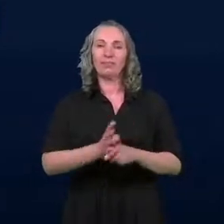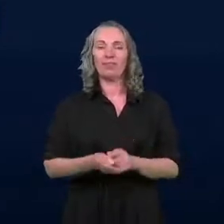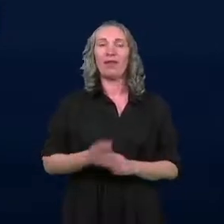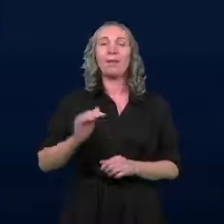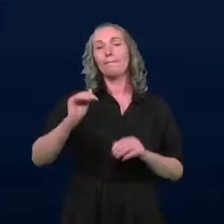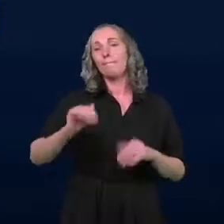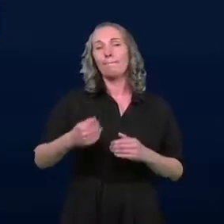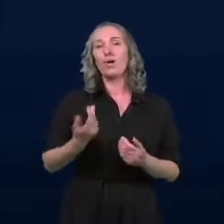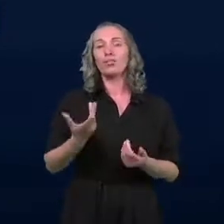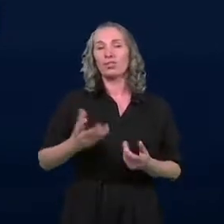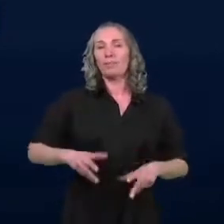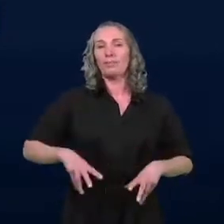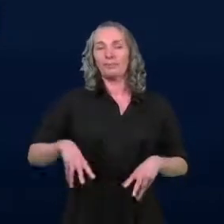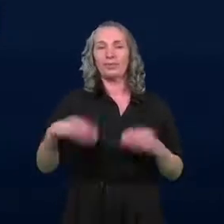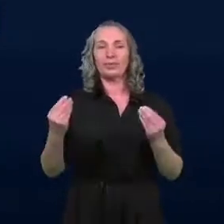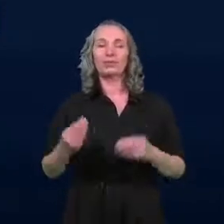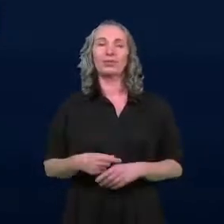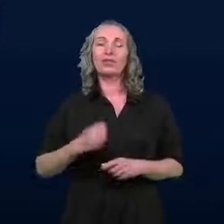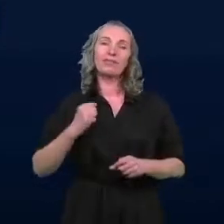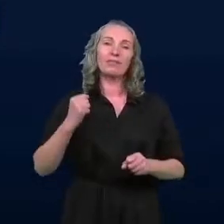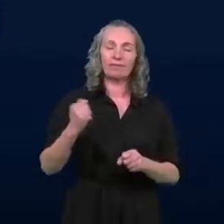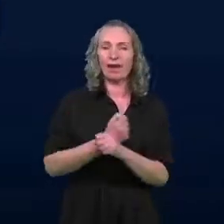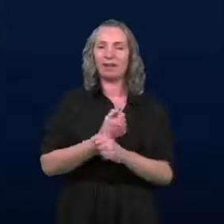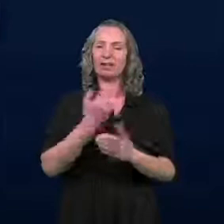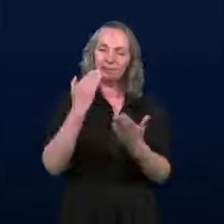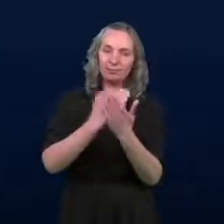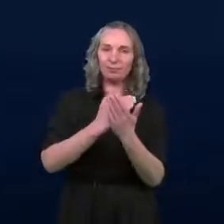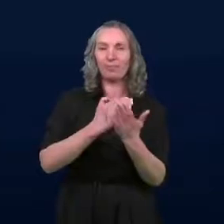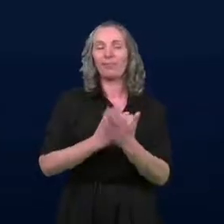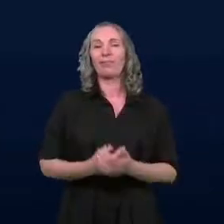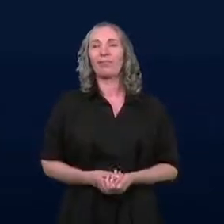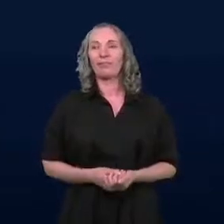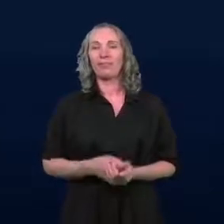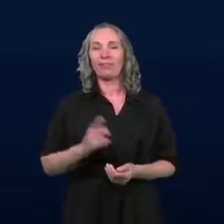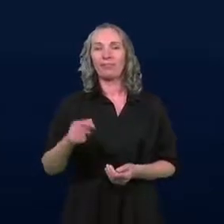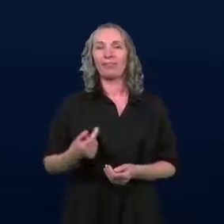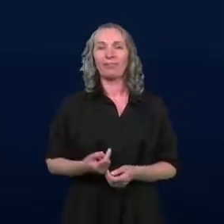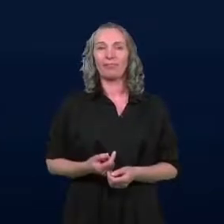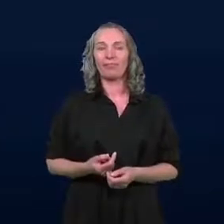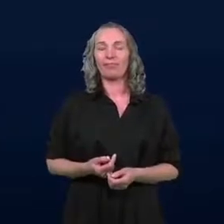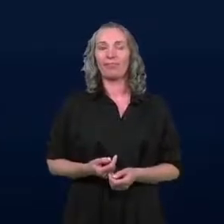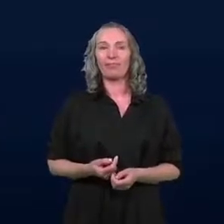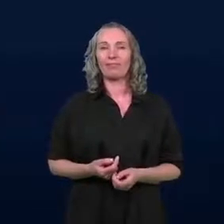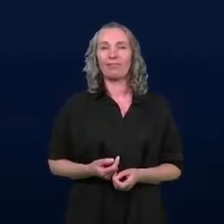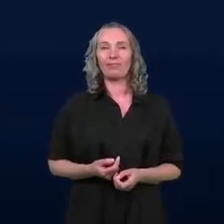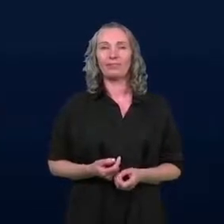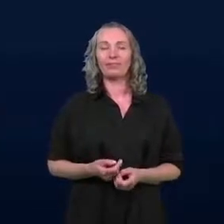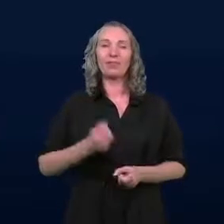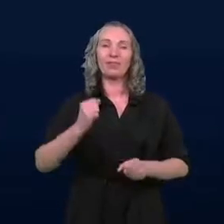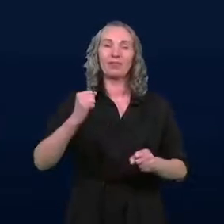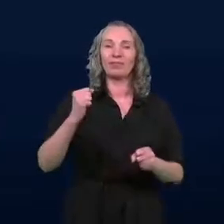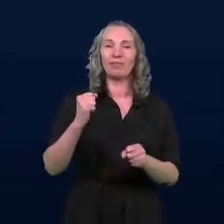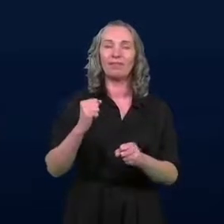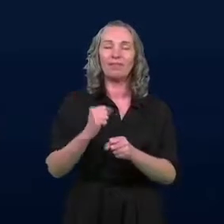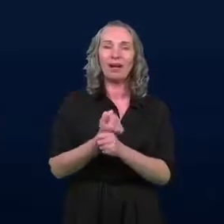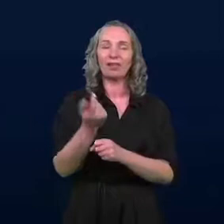może zaczniemy powiedzmy od takich twardych danych i powiedzmy takich twardych